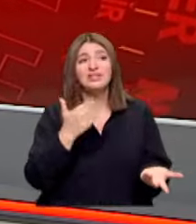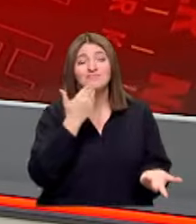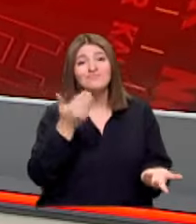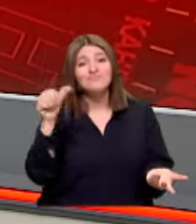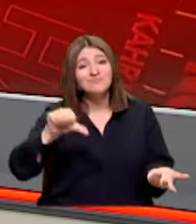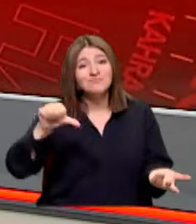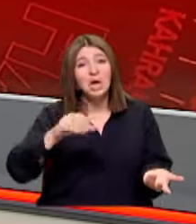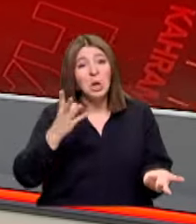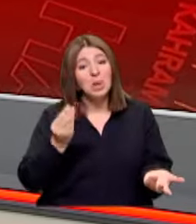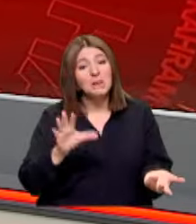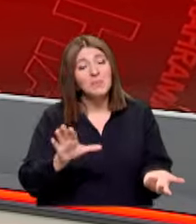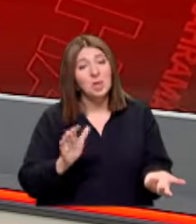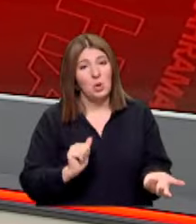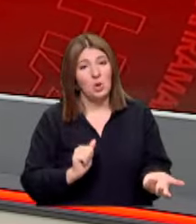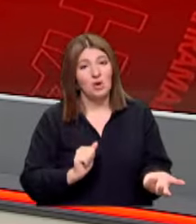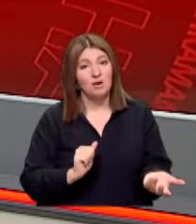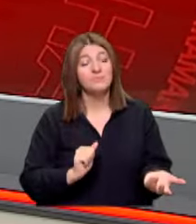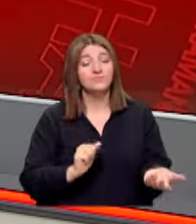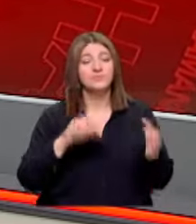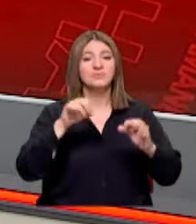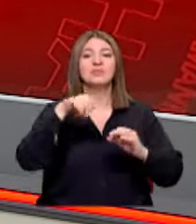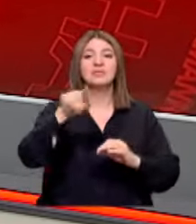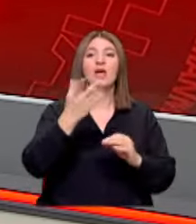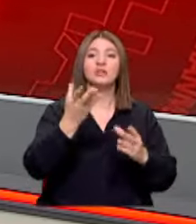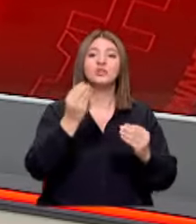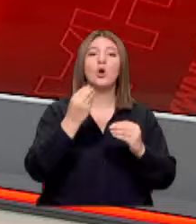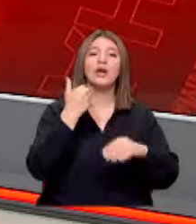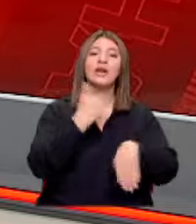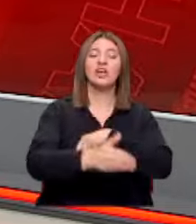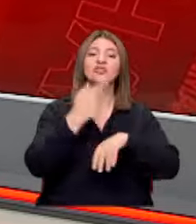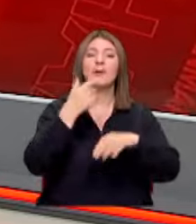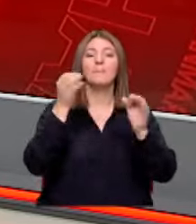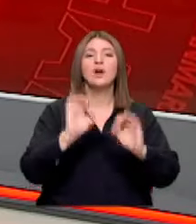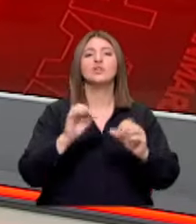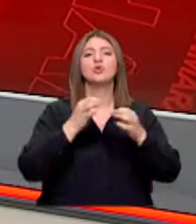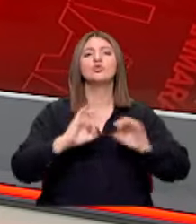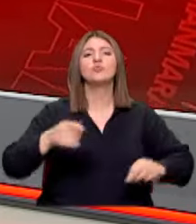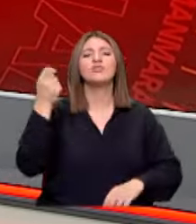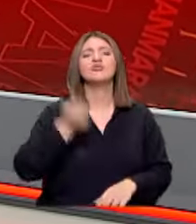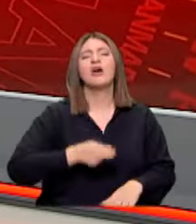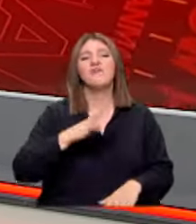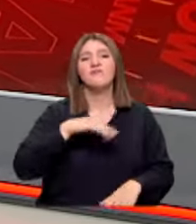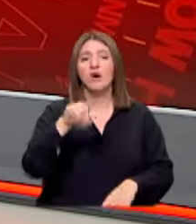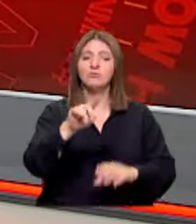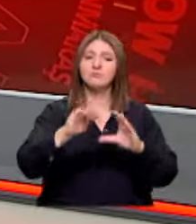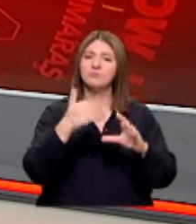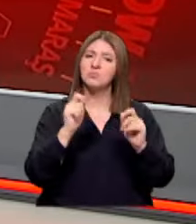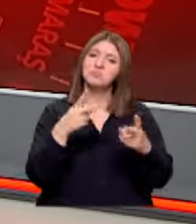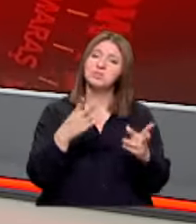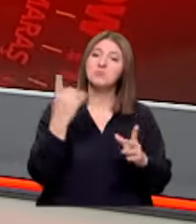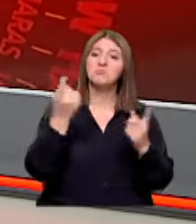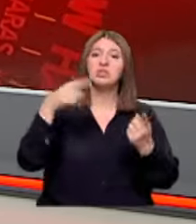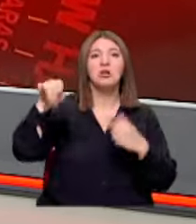anlatamıyor olabiliyorsunuz Şimdi sizin de artık çok geç diye başlayan cümleleriniz mutlaka vardır onları yazabilirsiniz